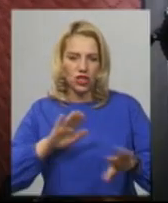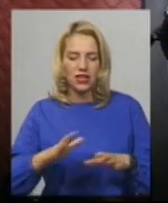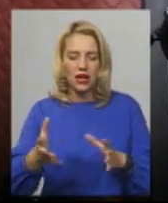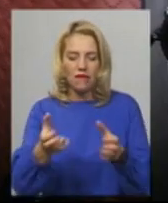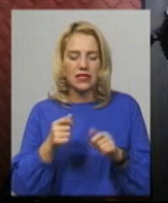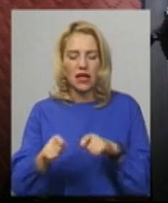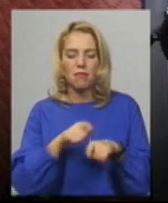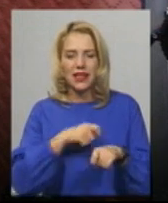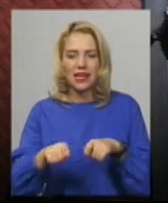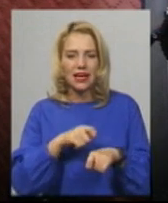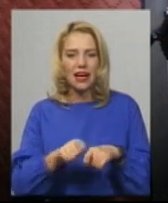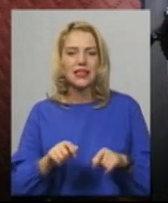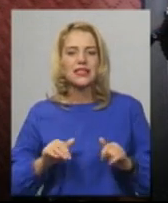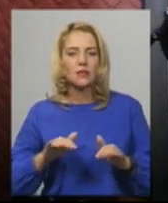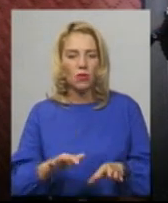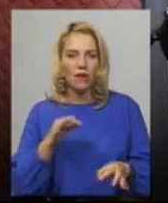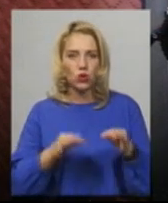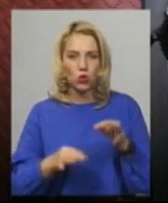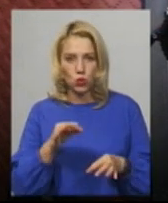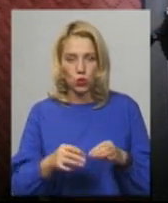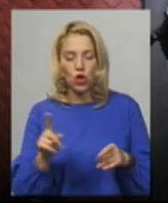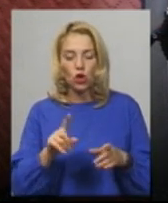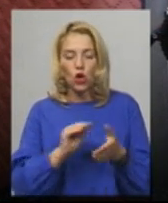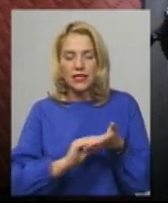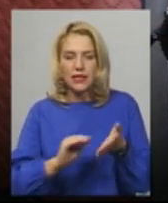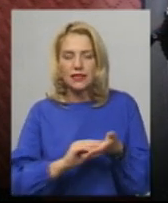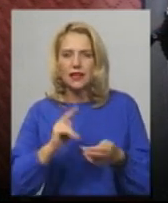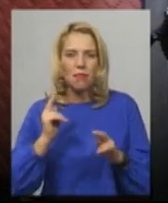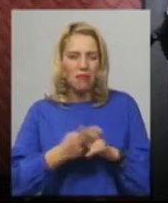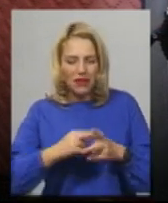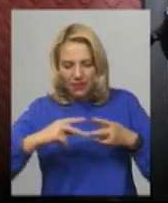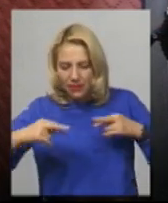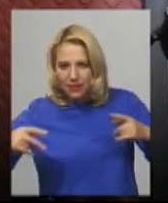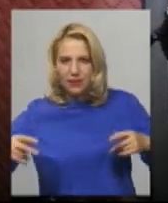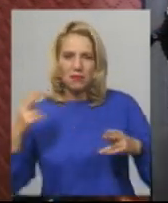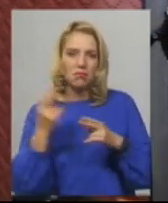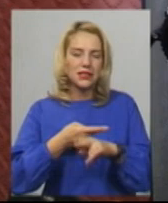матеріали справи суду, що там було сказано, без перекручування, без зміни,